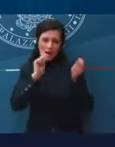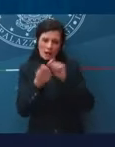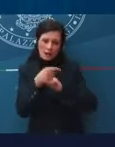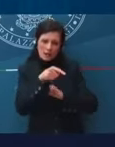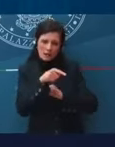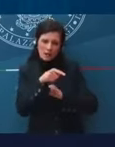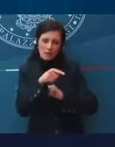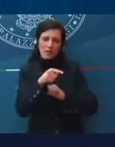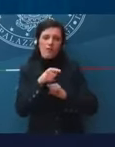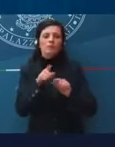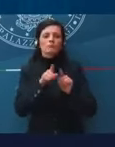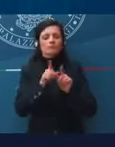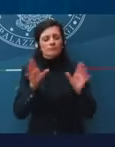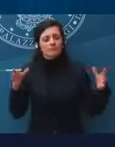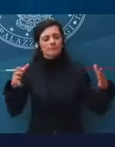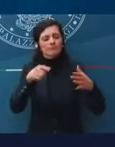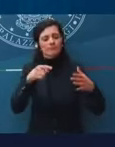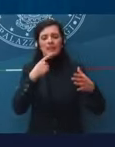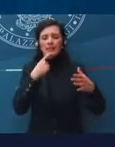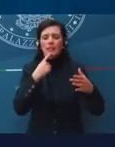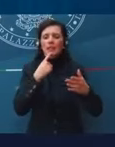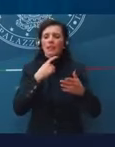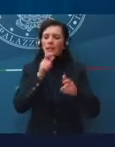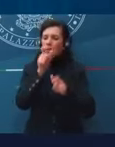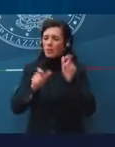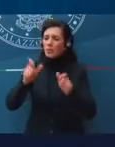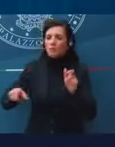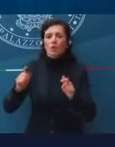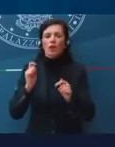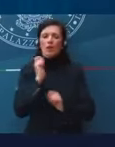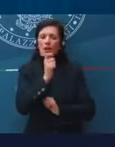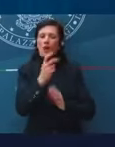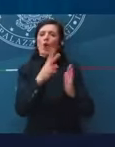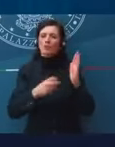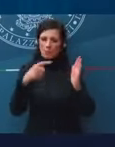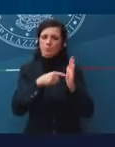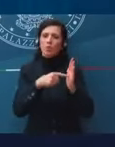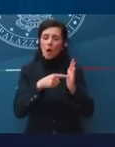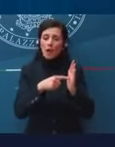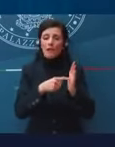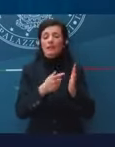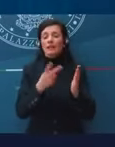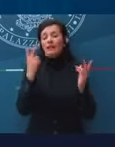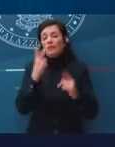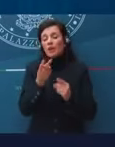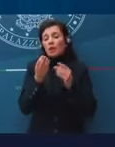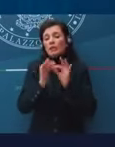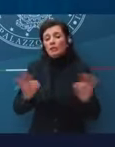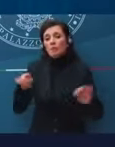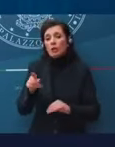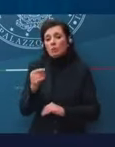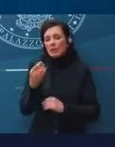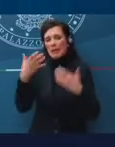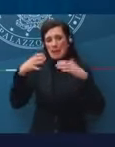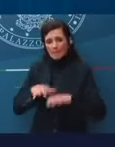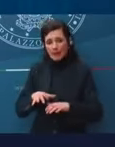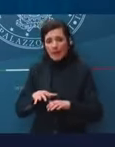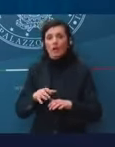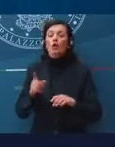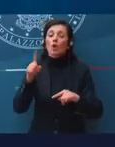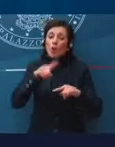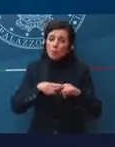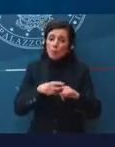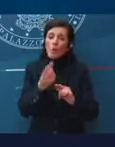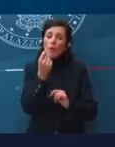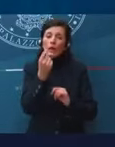platea di contribuenti e forse anche quella che ha meno disponibilità. certamente per importi molto,